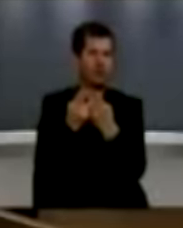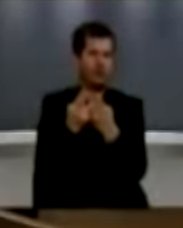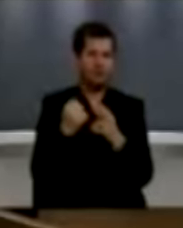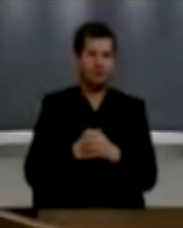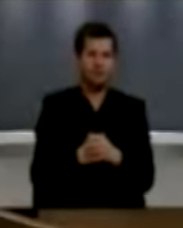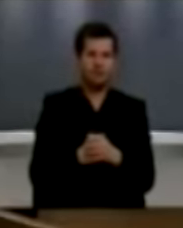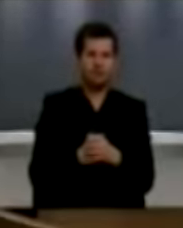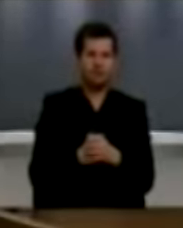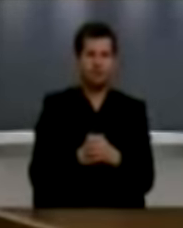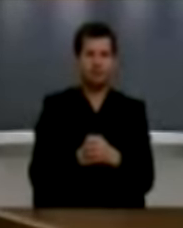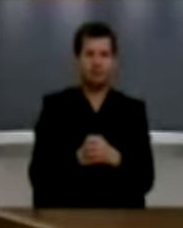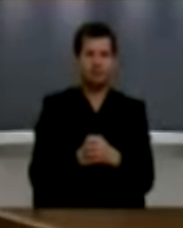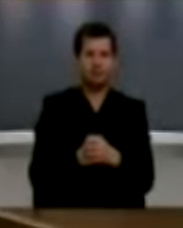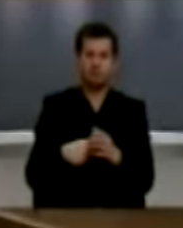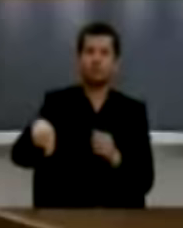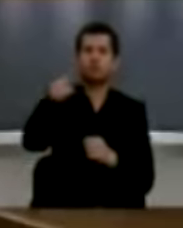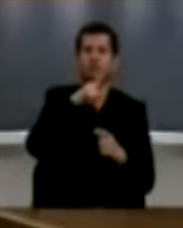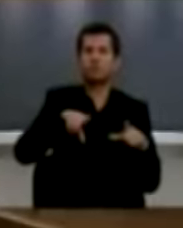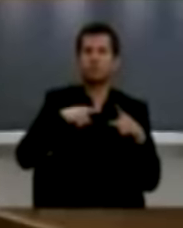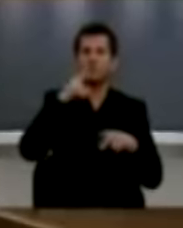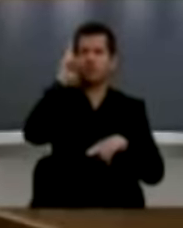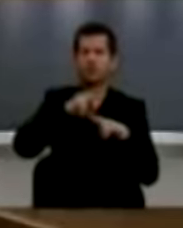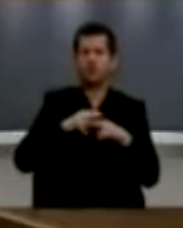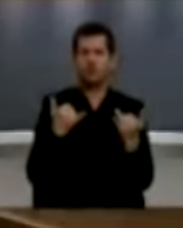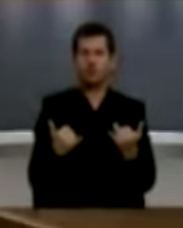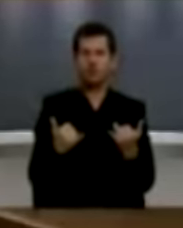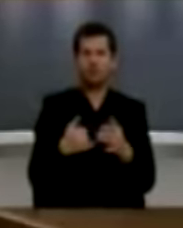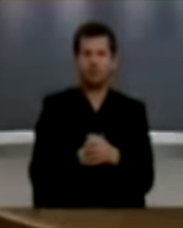Te ke fundi gjdo njëri i prej neve dhe tjetoj me vendimin tonë sotëm.